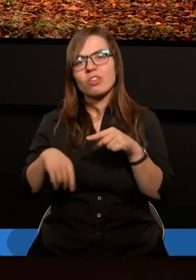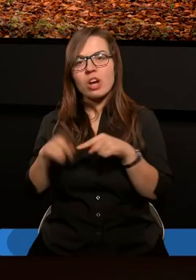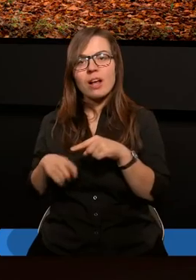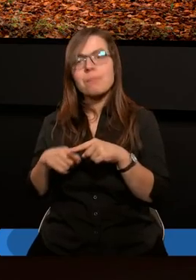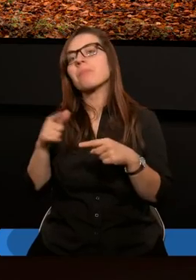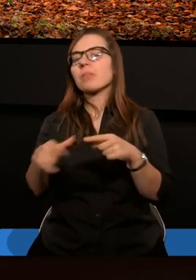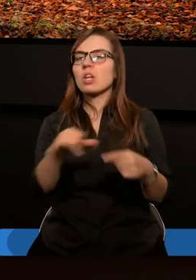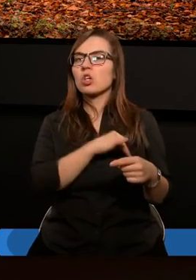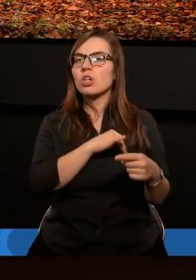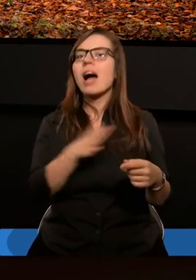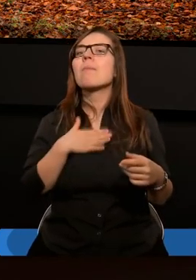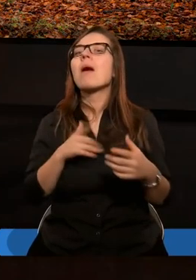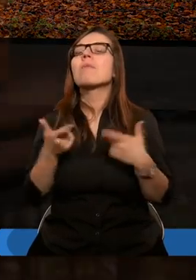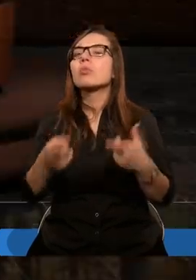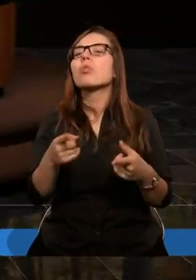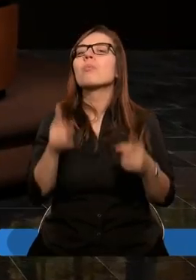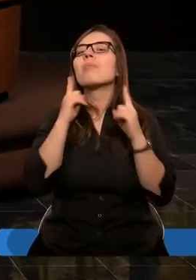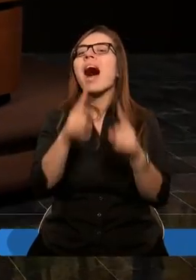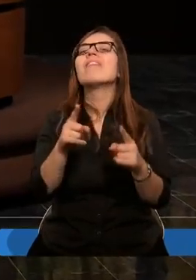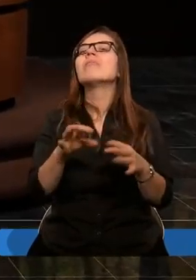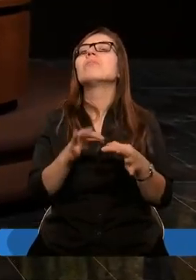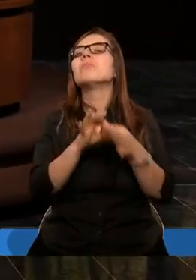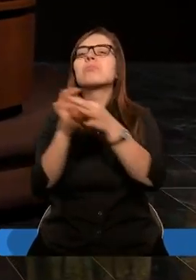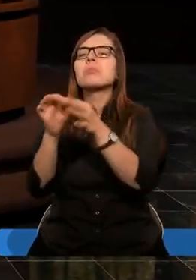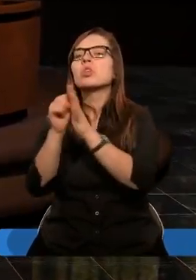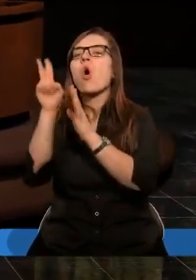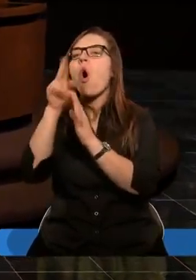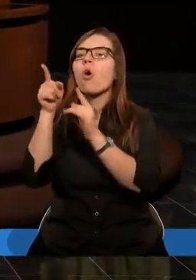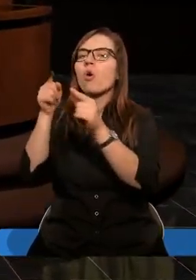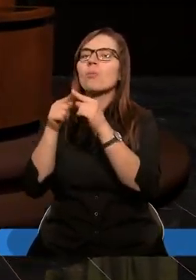grzeszę, to tak naprawdę do czego ta myśl, do kogo mnie doprowadza?